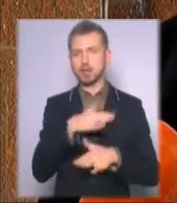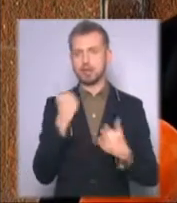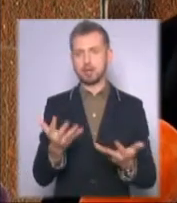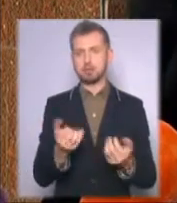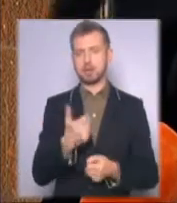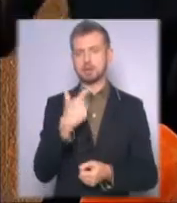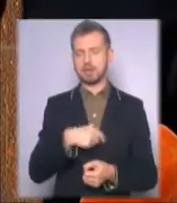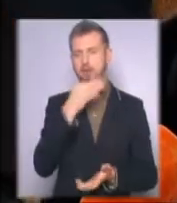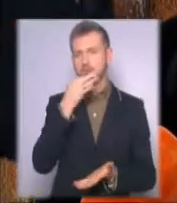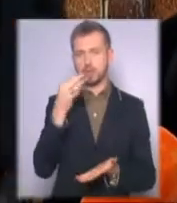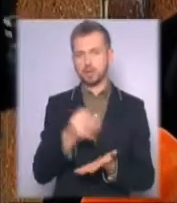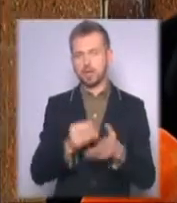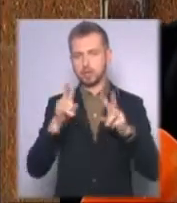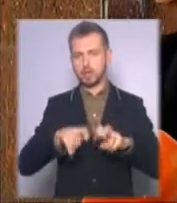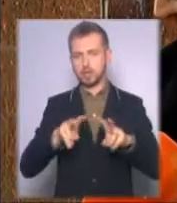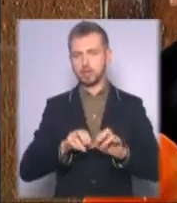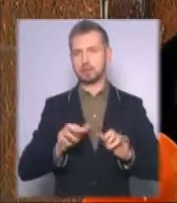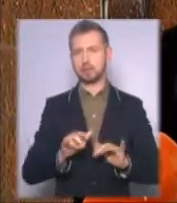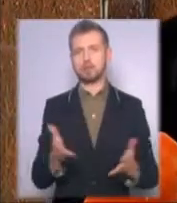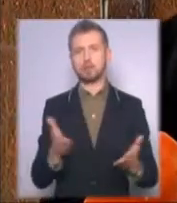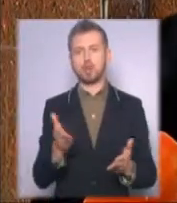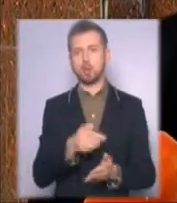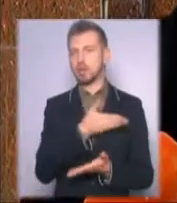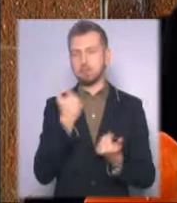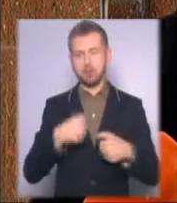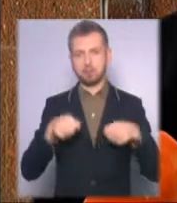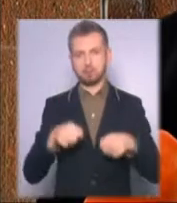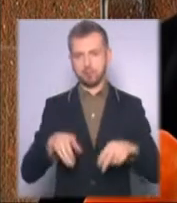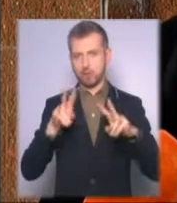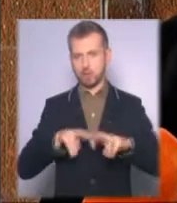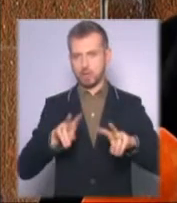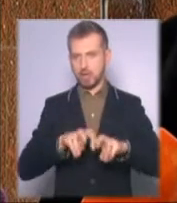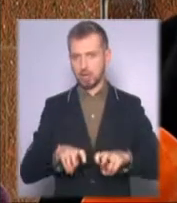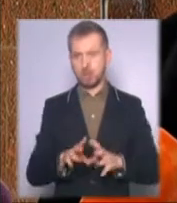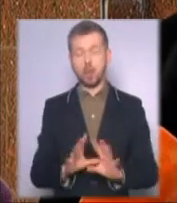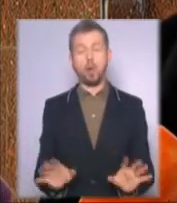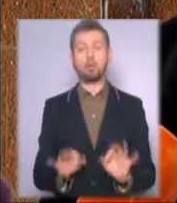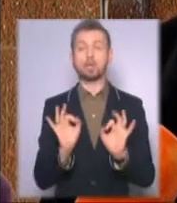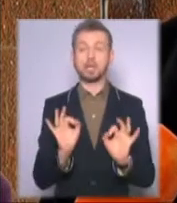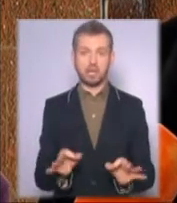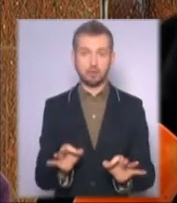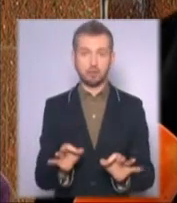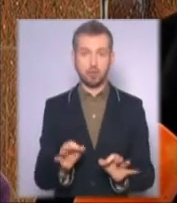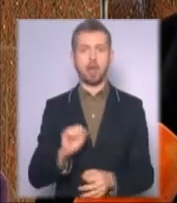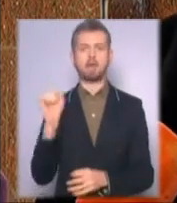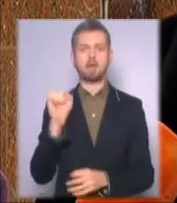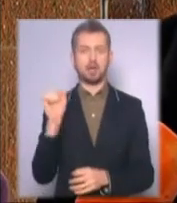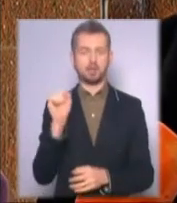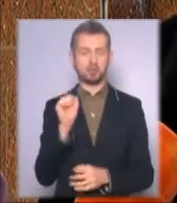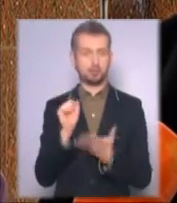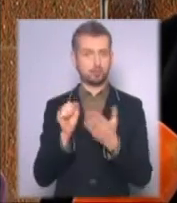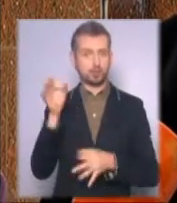брати відповідальність, розглядати справу, яку не мають права розглядати. Об'єктивно, апеляційному суду